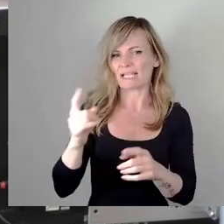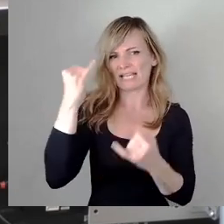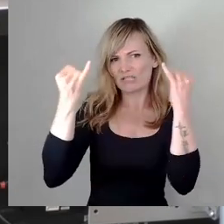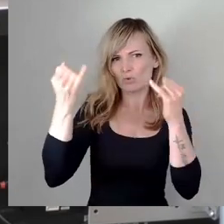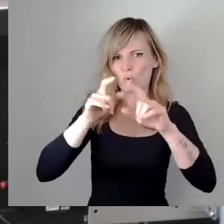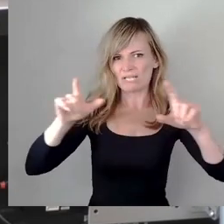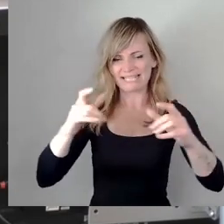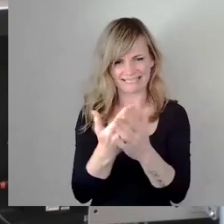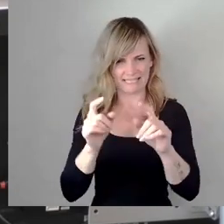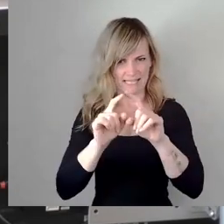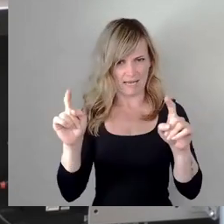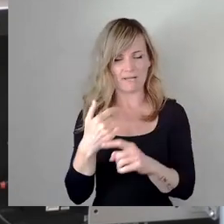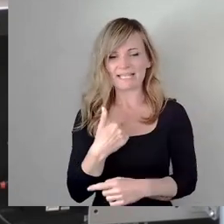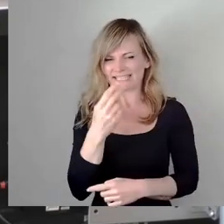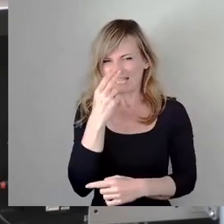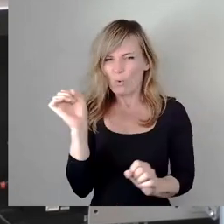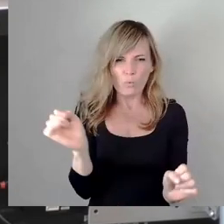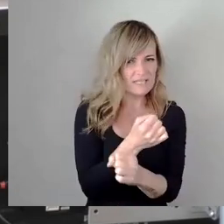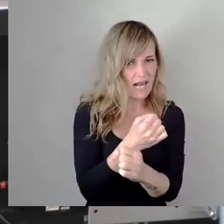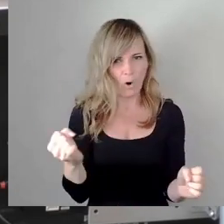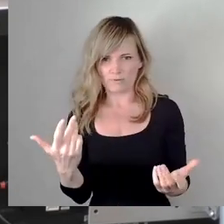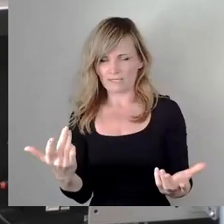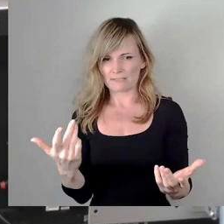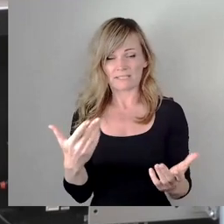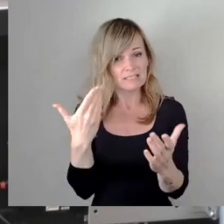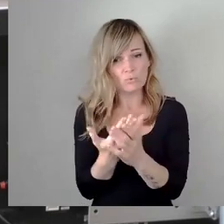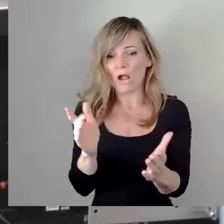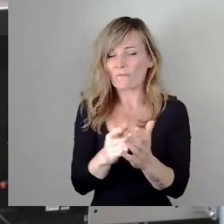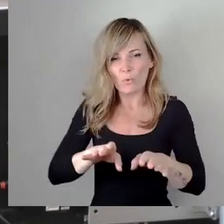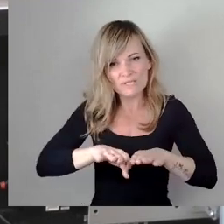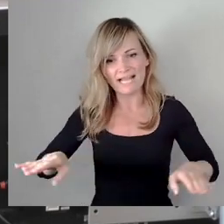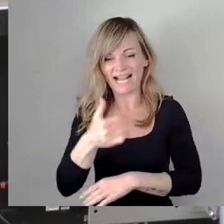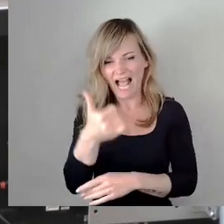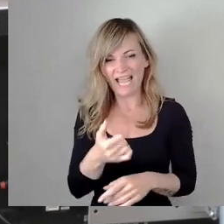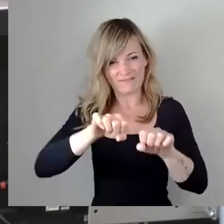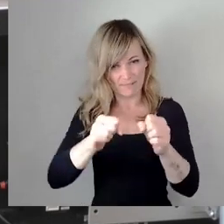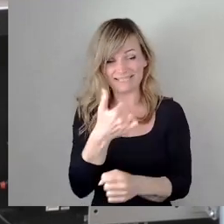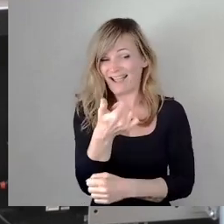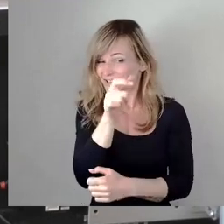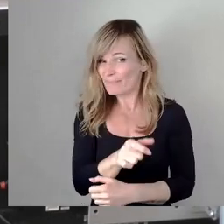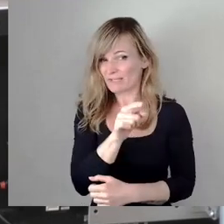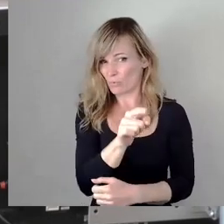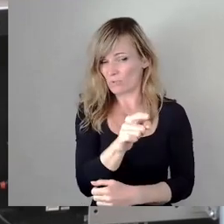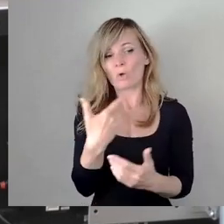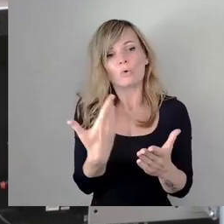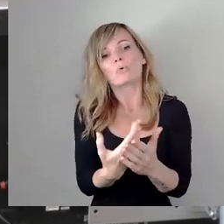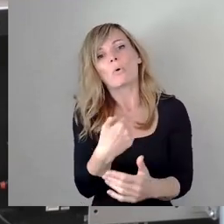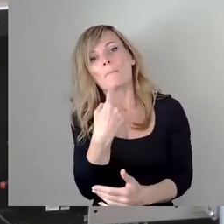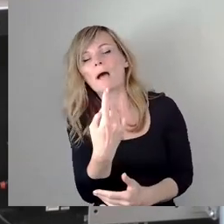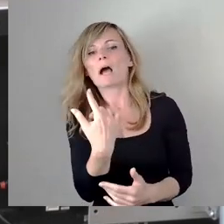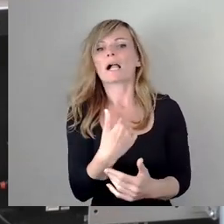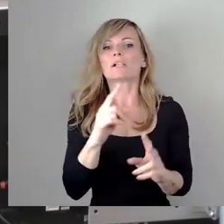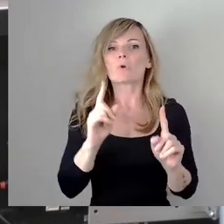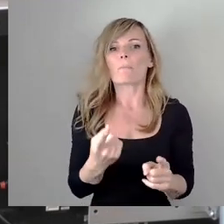finde das unsäglich, dass auf Grundlage eines Verbrechens von einer Person so getan wird, als könnte man auf alle